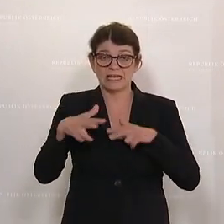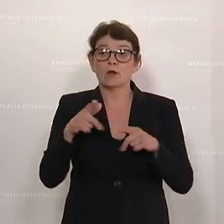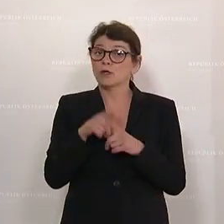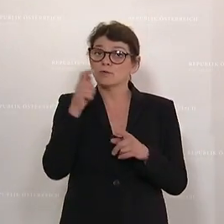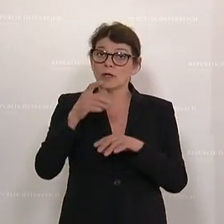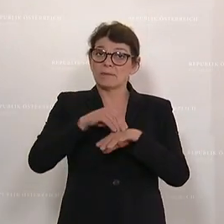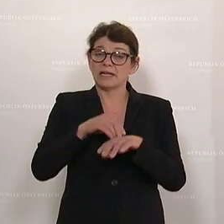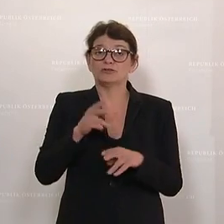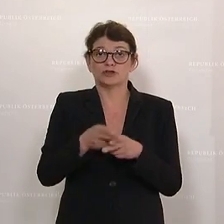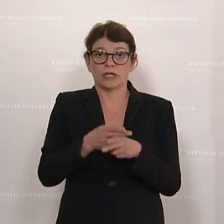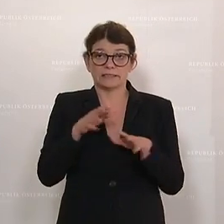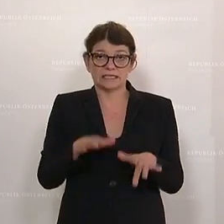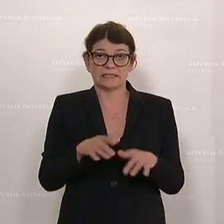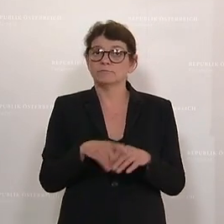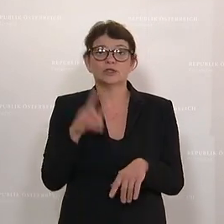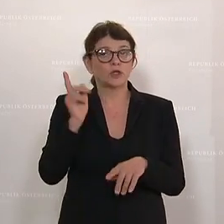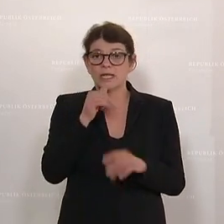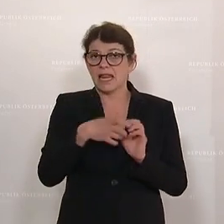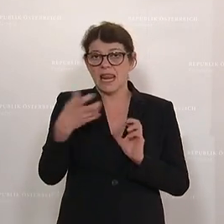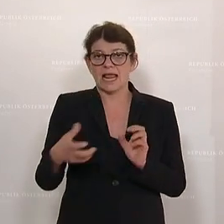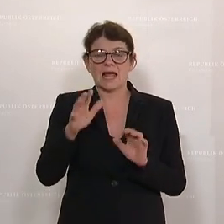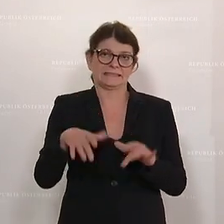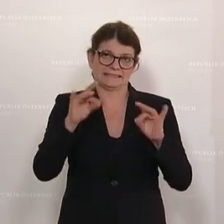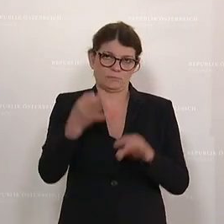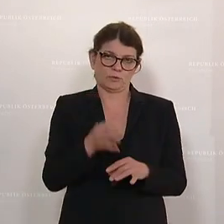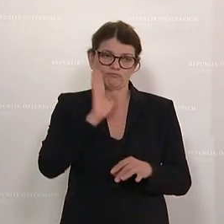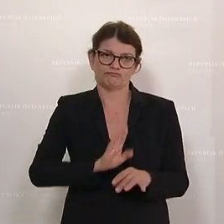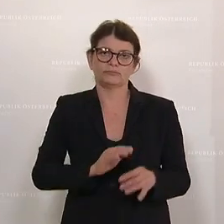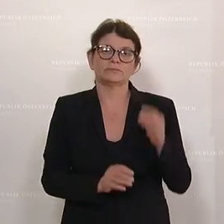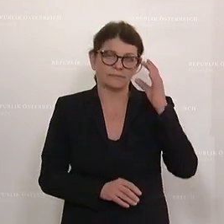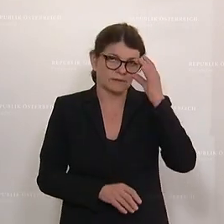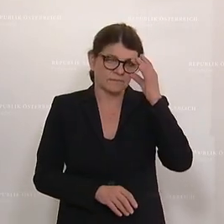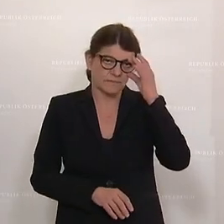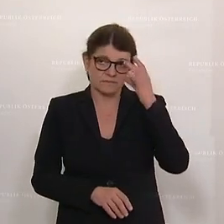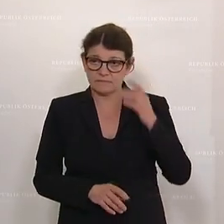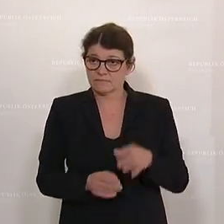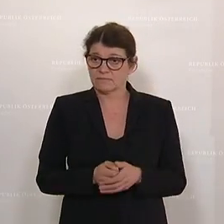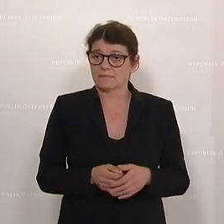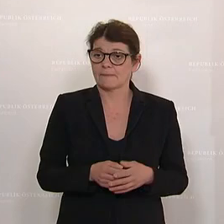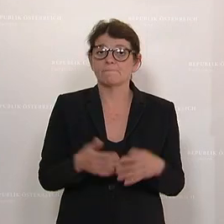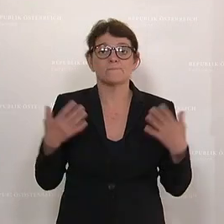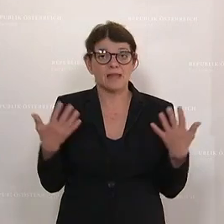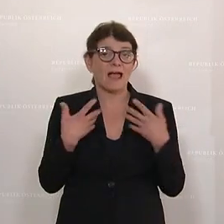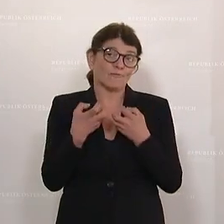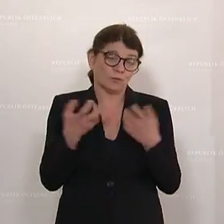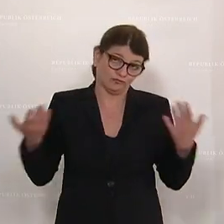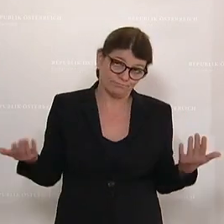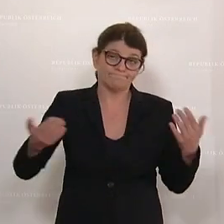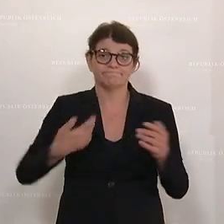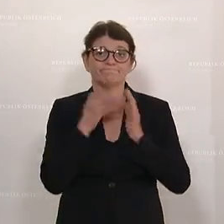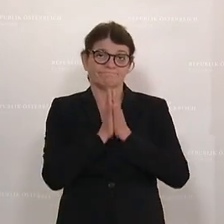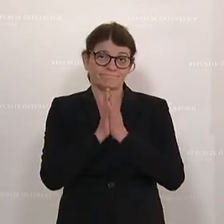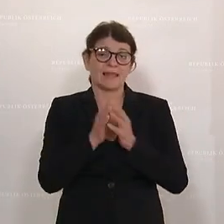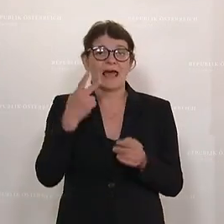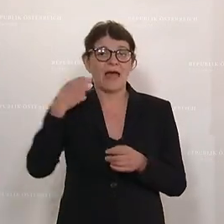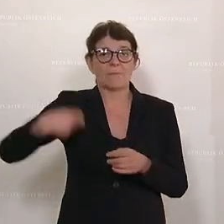gemeldeten Staatssekretär soll nicht länger dauern als zehn Minuten. Das ist ein Wunsch. Ich ersuche nun den Abgeordneten